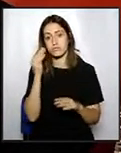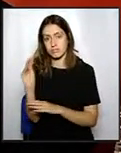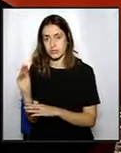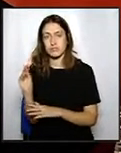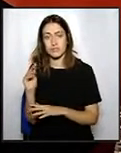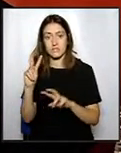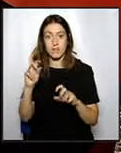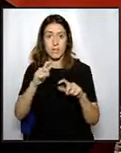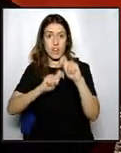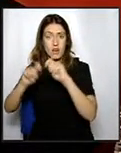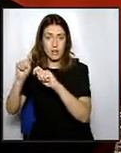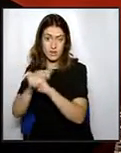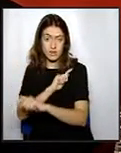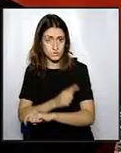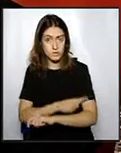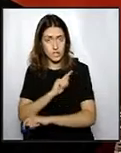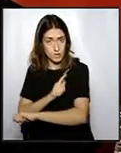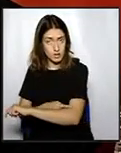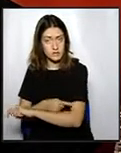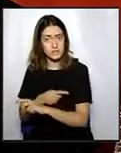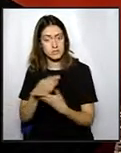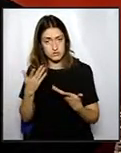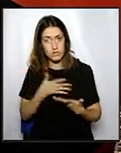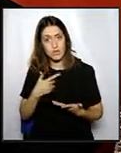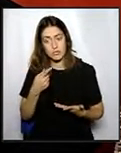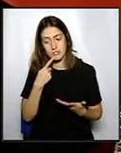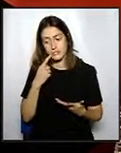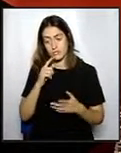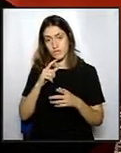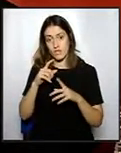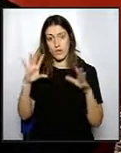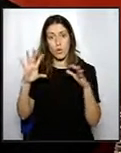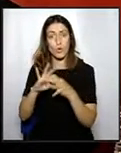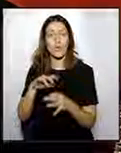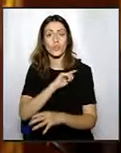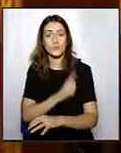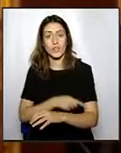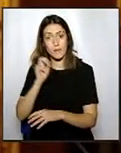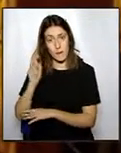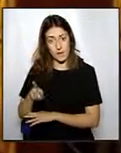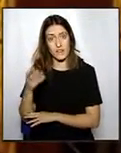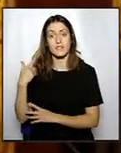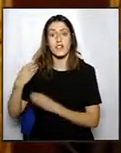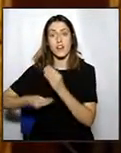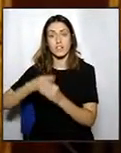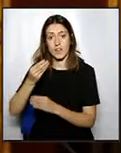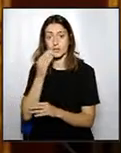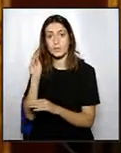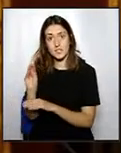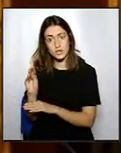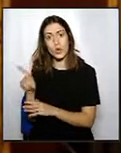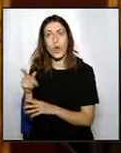i, evidentment, vull dir que sí, la Unió Esportiva de Vic ja es feia pagues de rebre aquesta subvenció per poder tirar